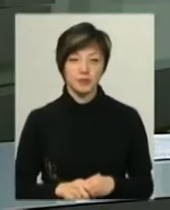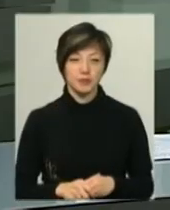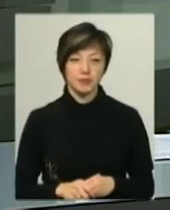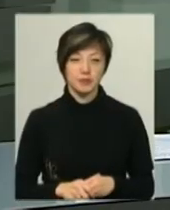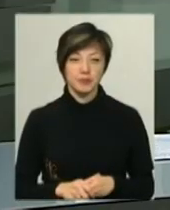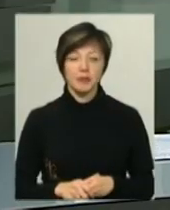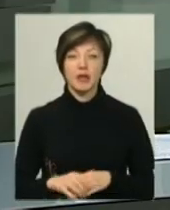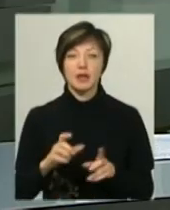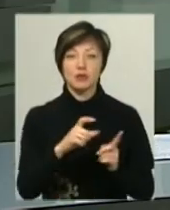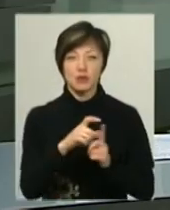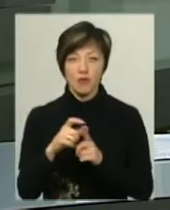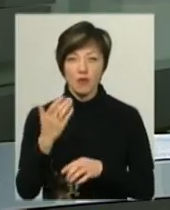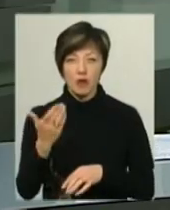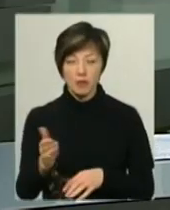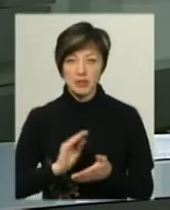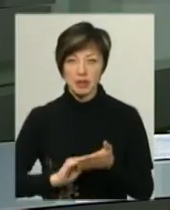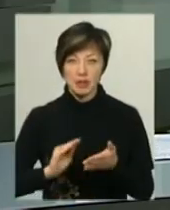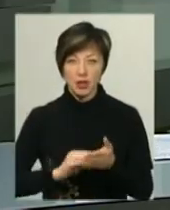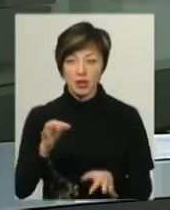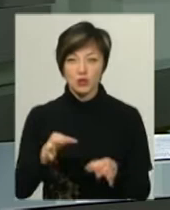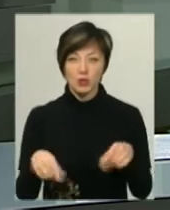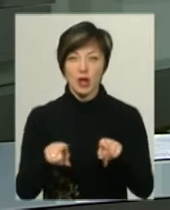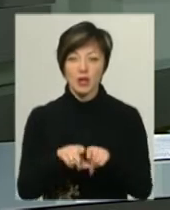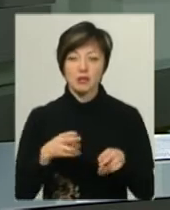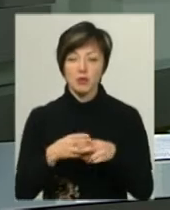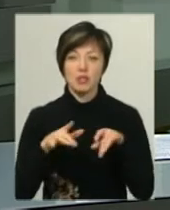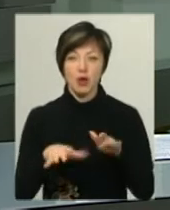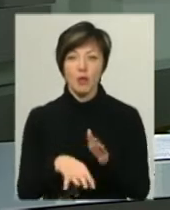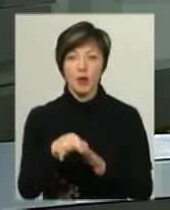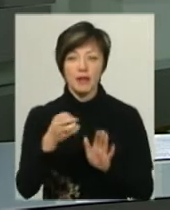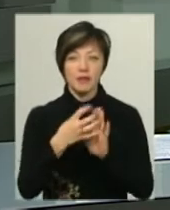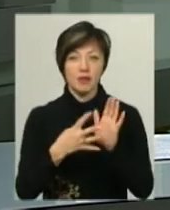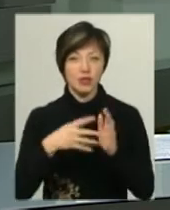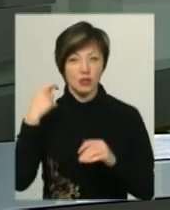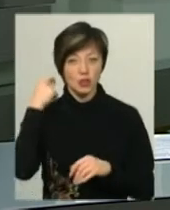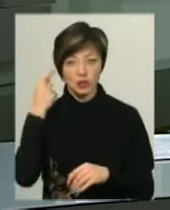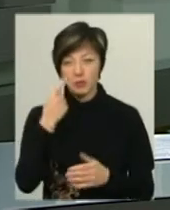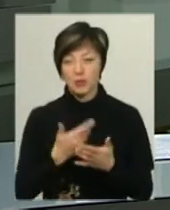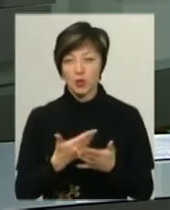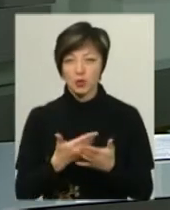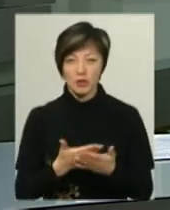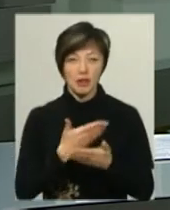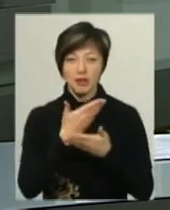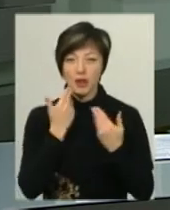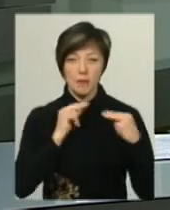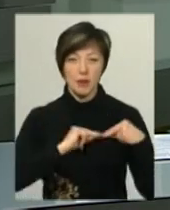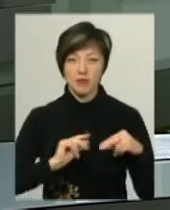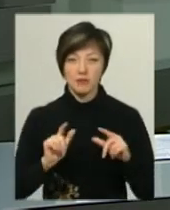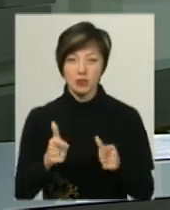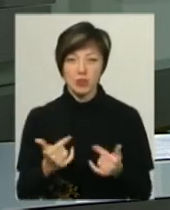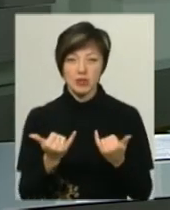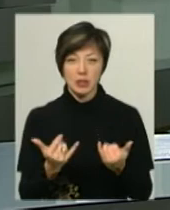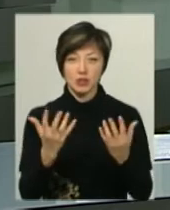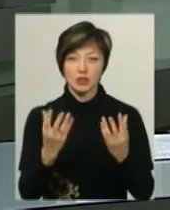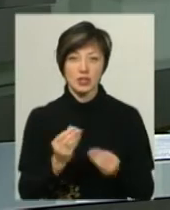За словами Алли Плінської, такий запобіжний захід обрали через те, що 19-річний підозрюваний не працевлаштований та на